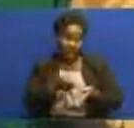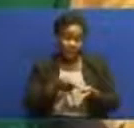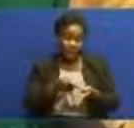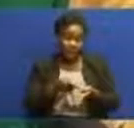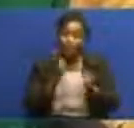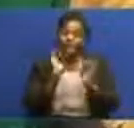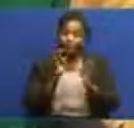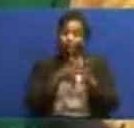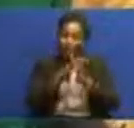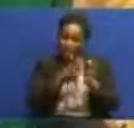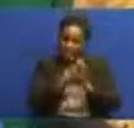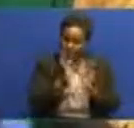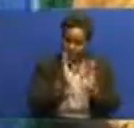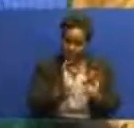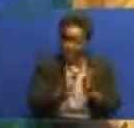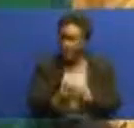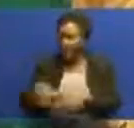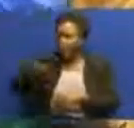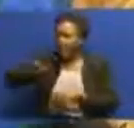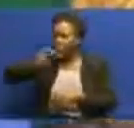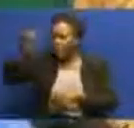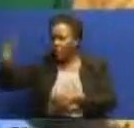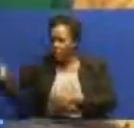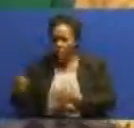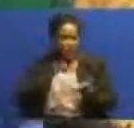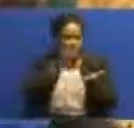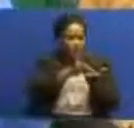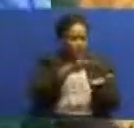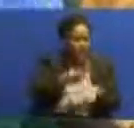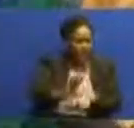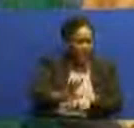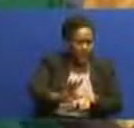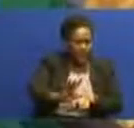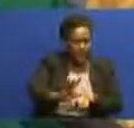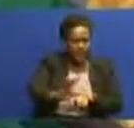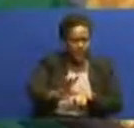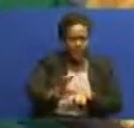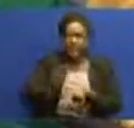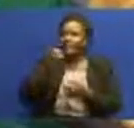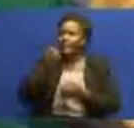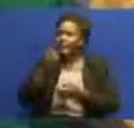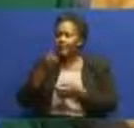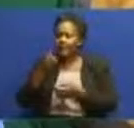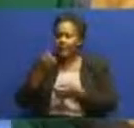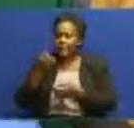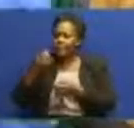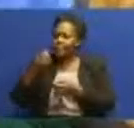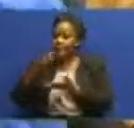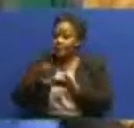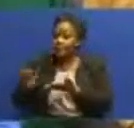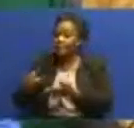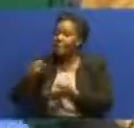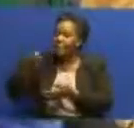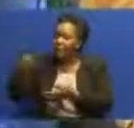kirombero kule morogoro, maeregeo ya Dar esalama, maeneo ya tabata, bagara, gongo